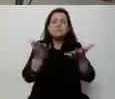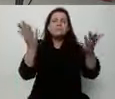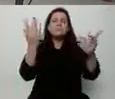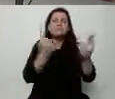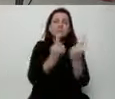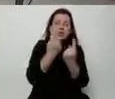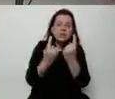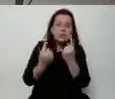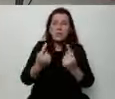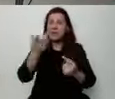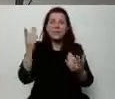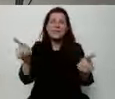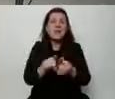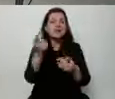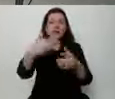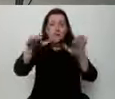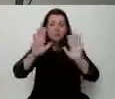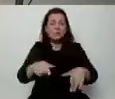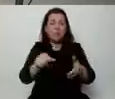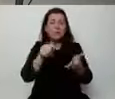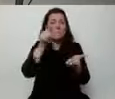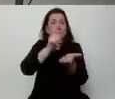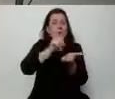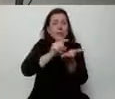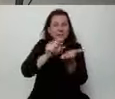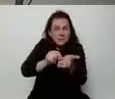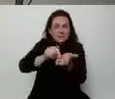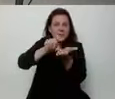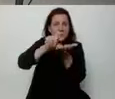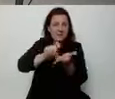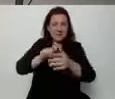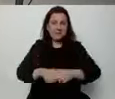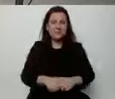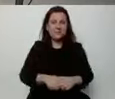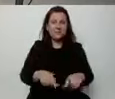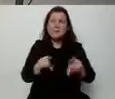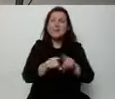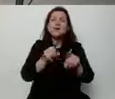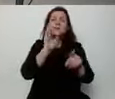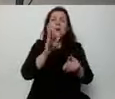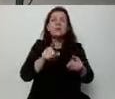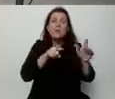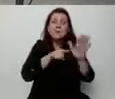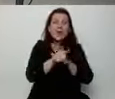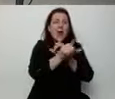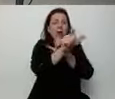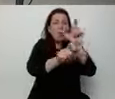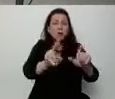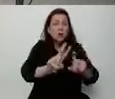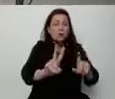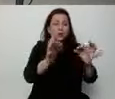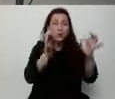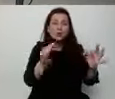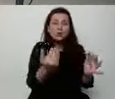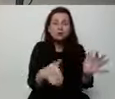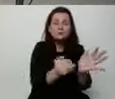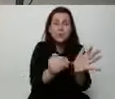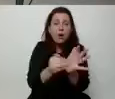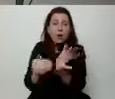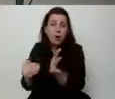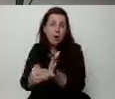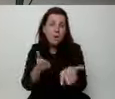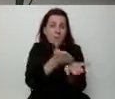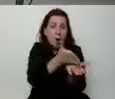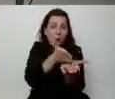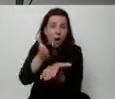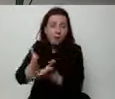podwyższenie podatków. Które będą skierowane do tych wszystkich, którzy dzisiaj potrzebują pomocy. I niestety władza,